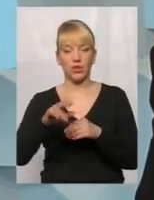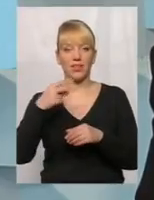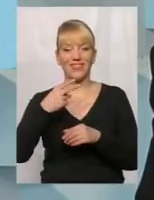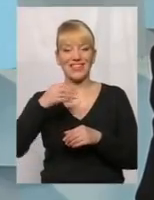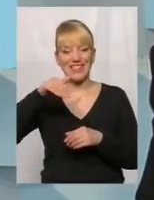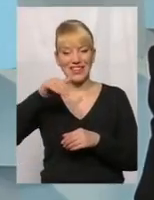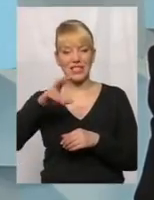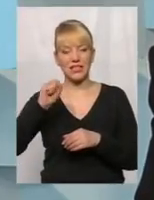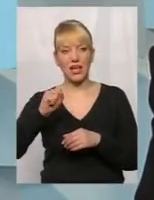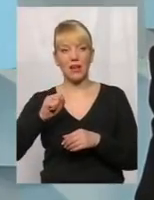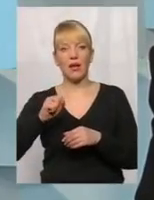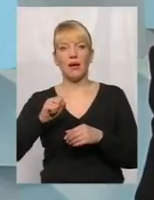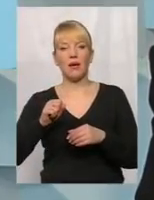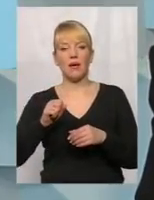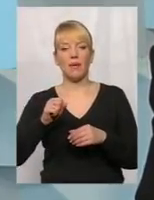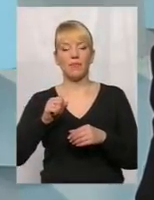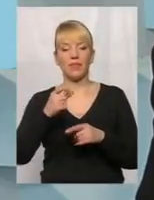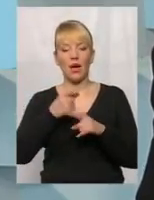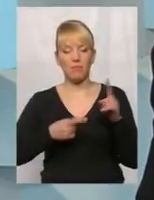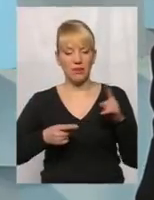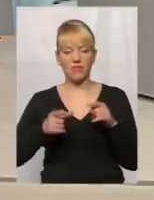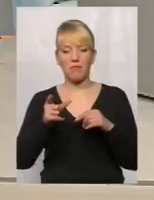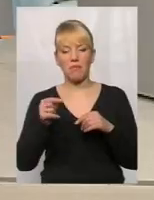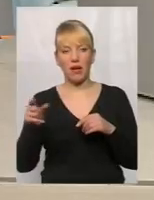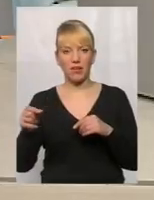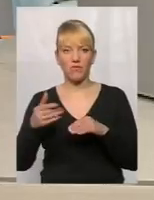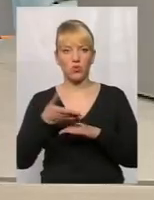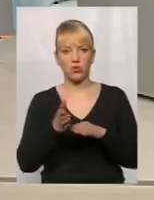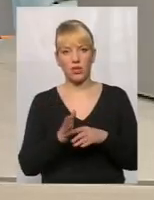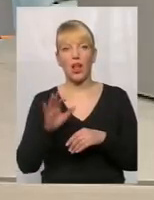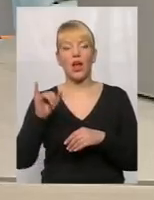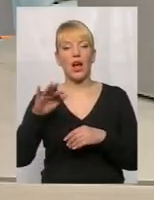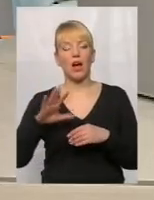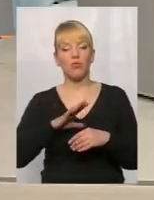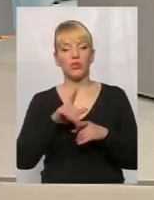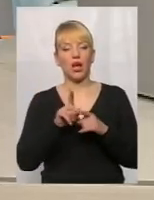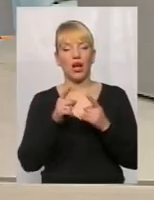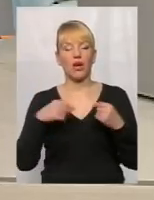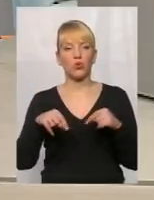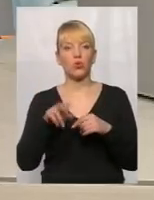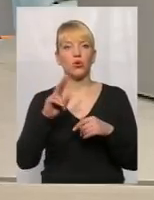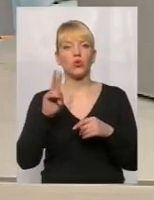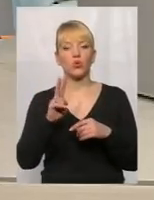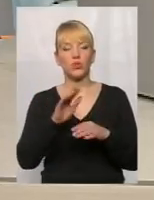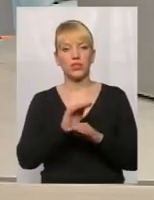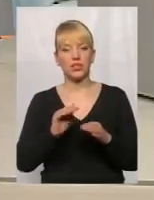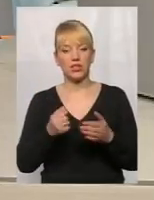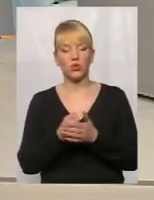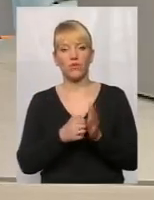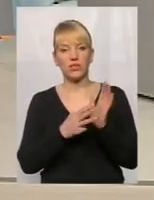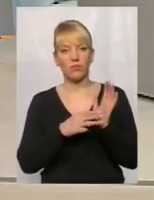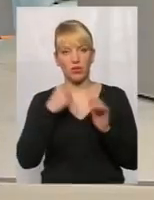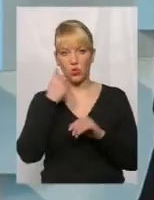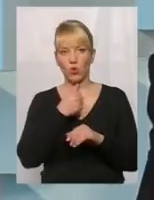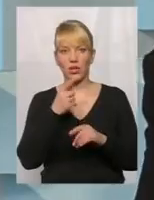півпар взуття. Це без комплексу. Але тоді, наприклад, була така категорія, як діти до 18 років, які, на жаль, в тому,